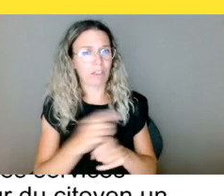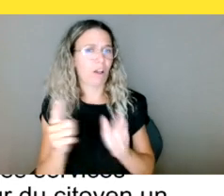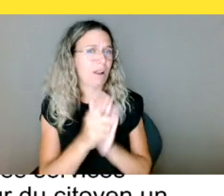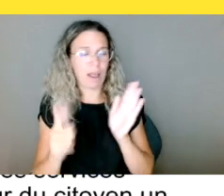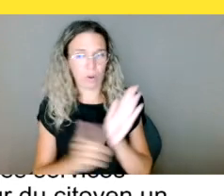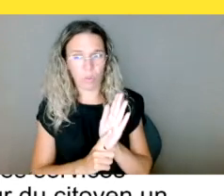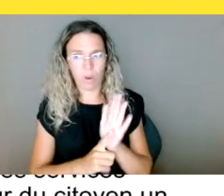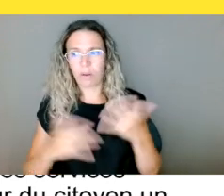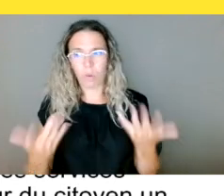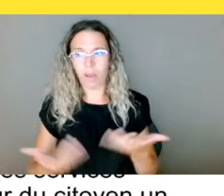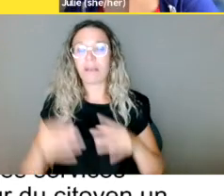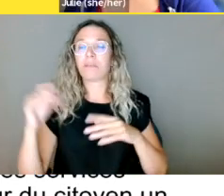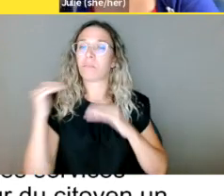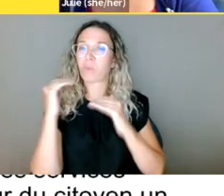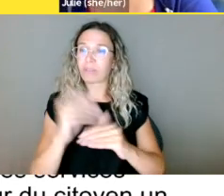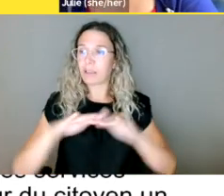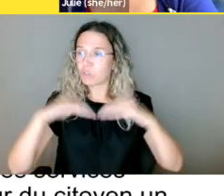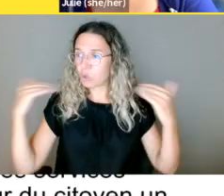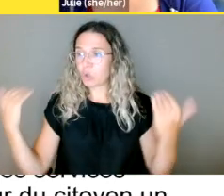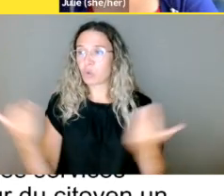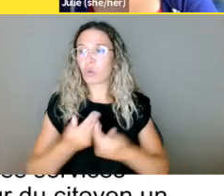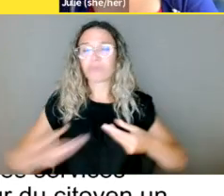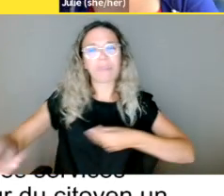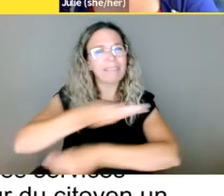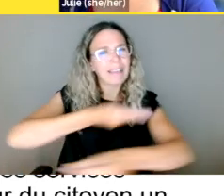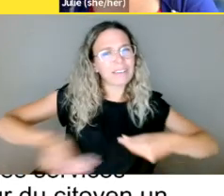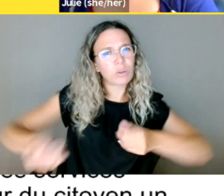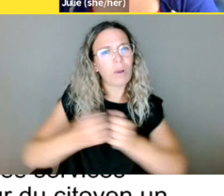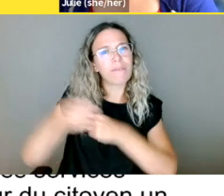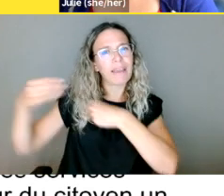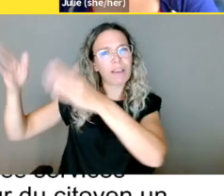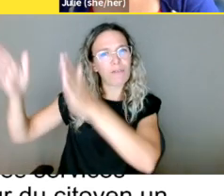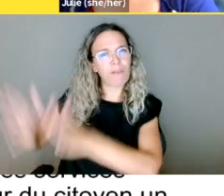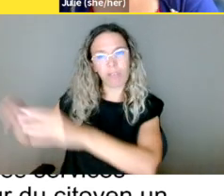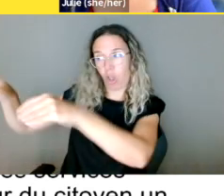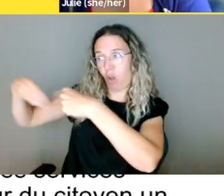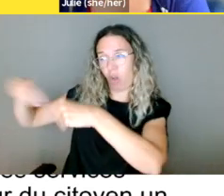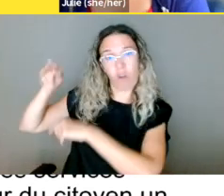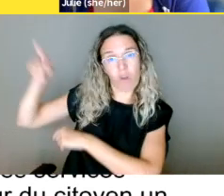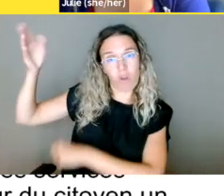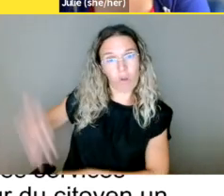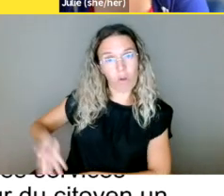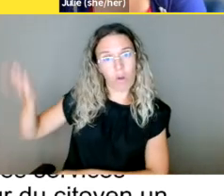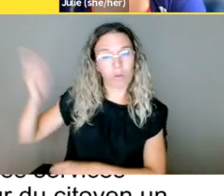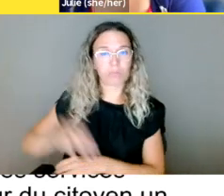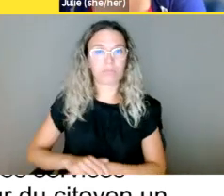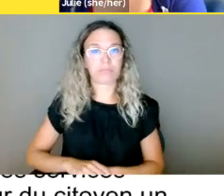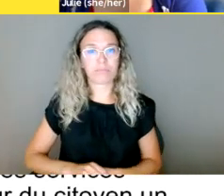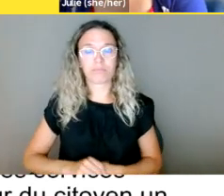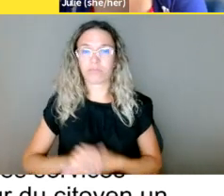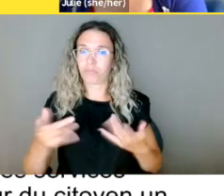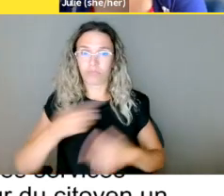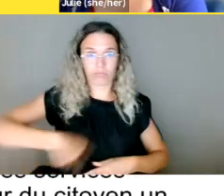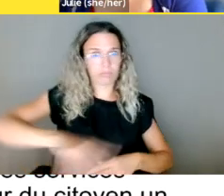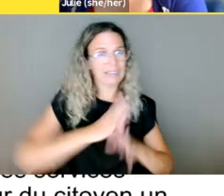Bon. OK. La protection du consommateur. La loi de la protection du consommateur protège